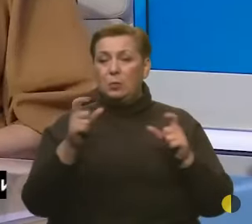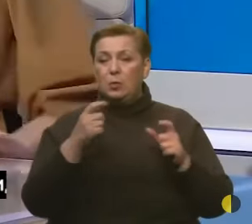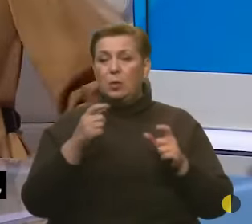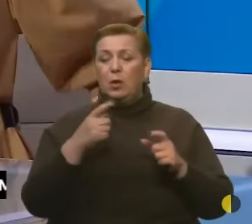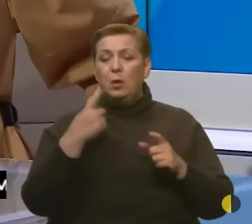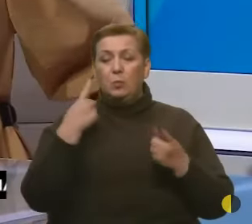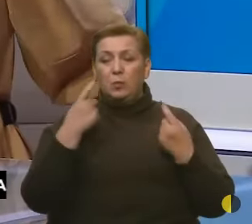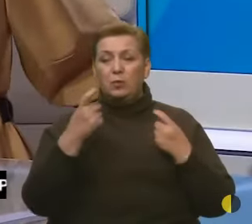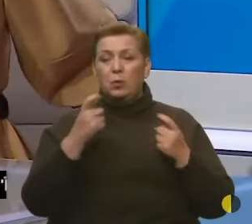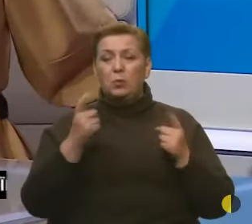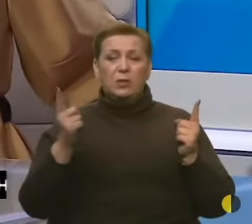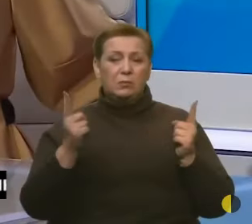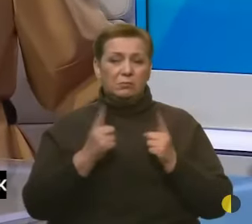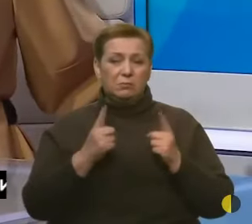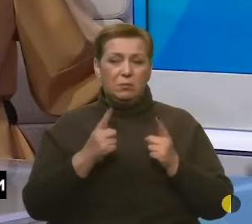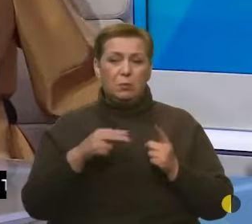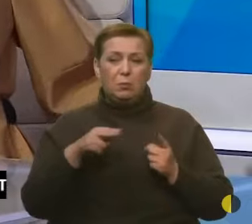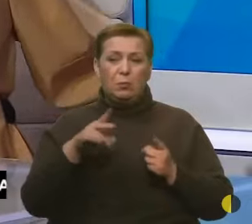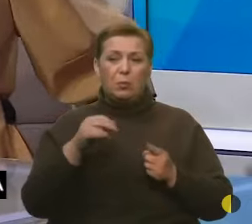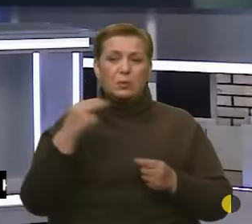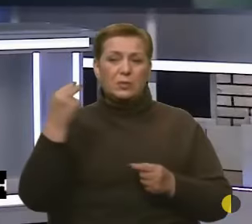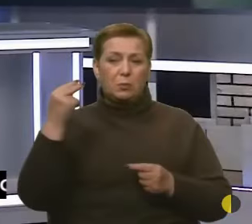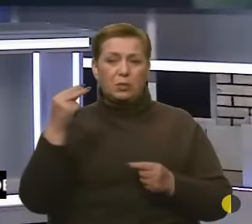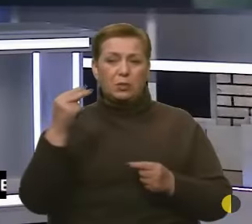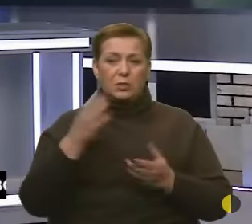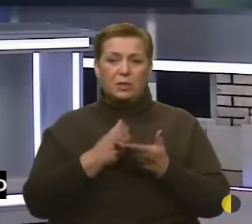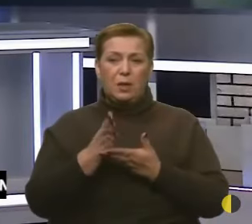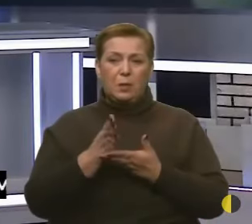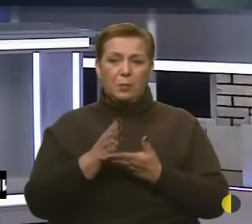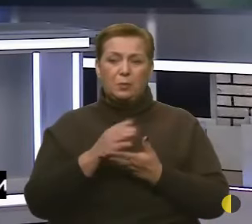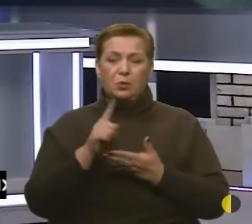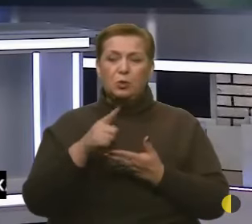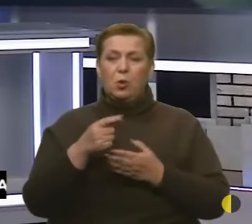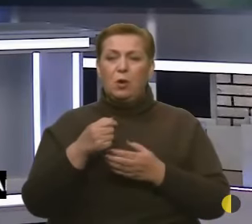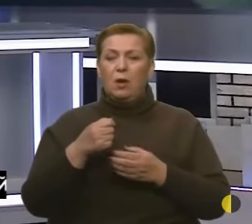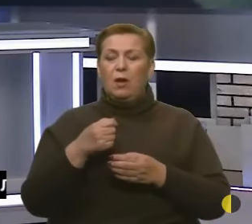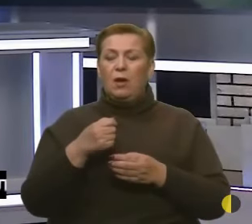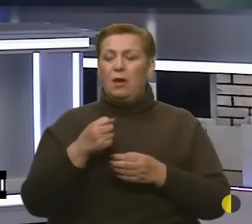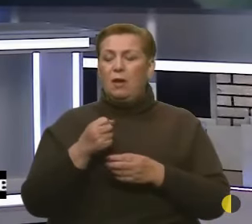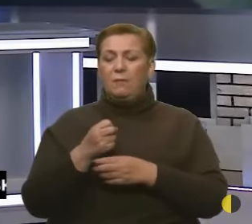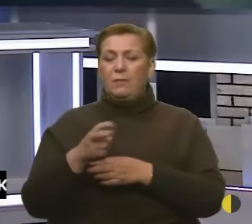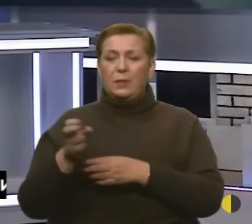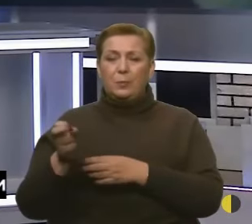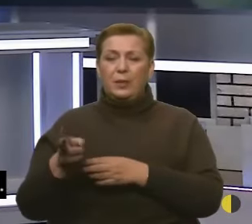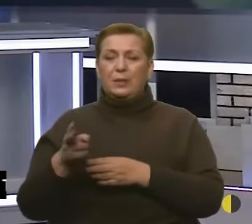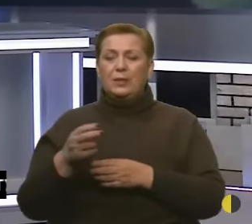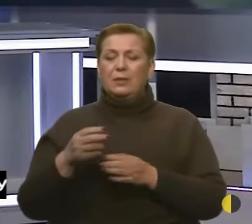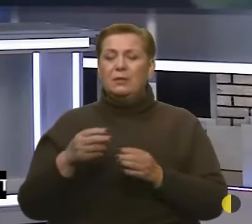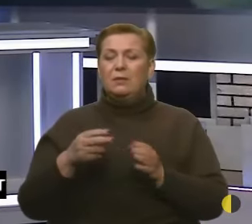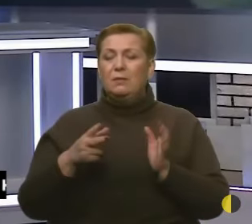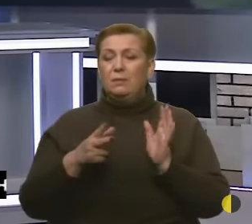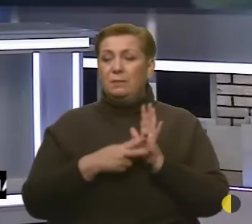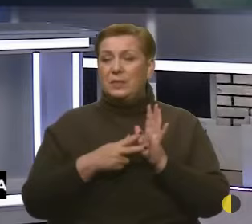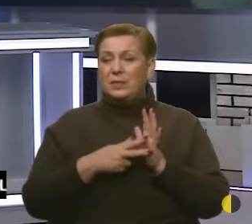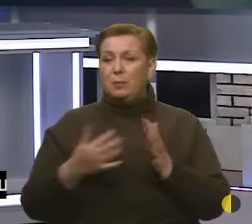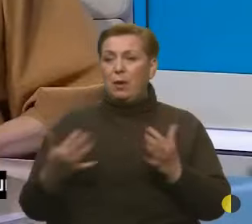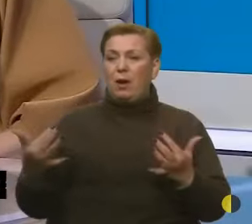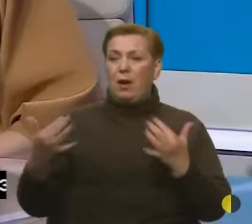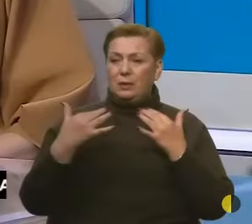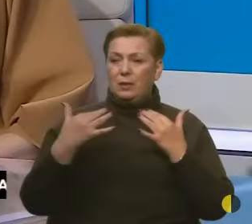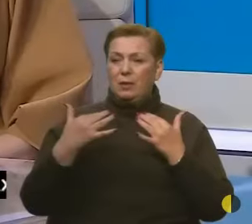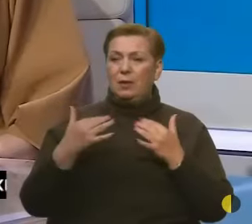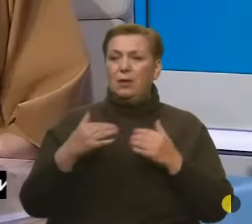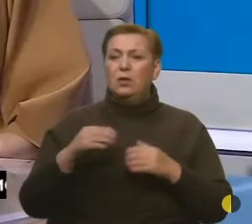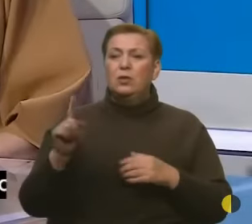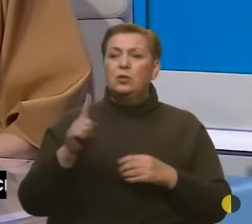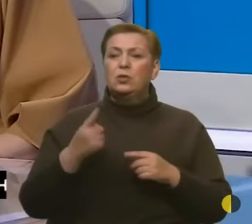напрямок дуже лаконічно, про те, що сили оборони відбили вісім ворожих атак. Що стоїть за цими словами? Що стоїть за цими вісьмома